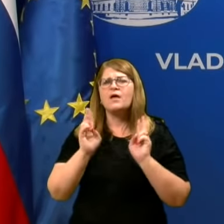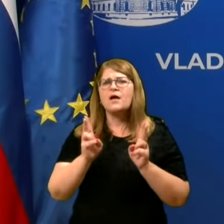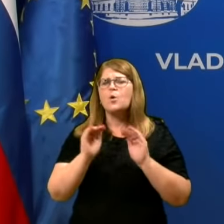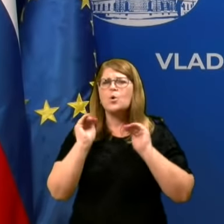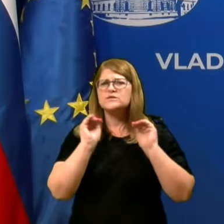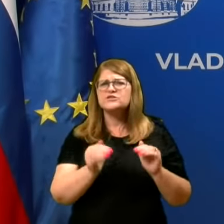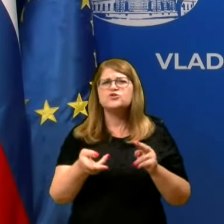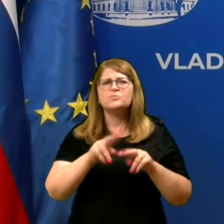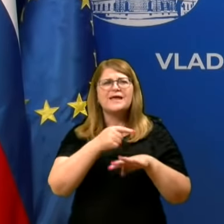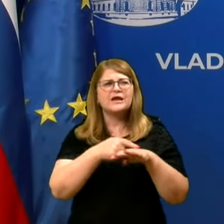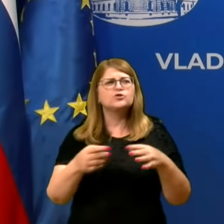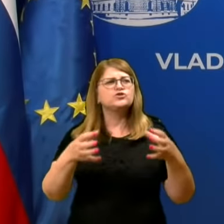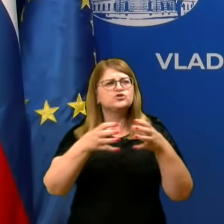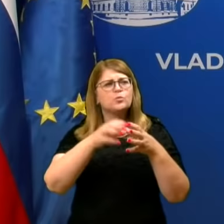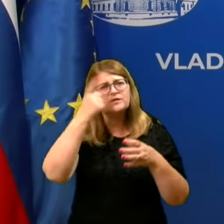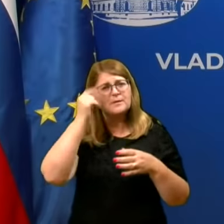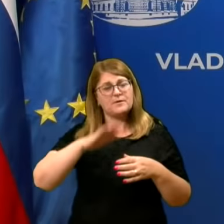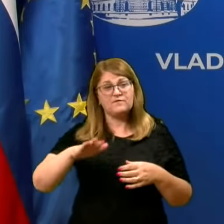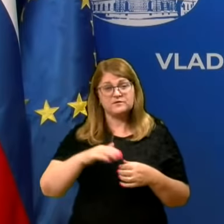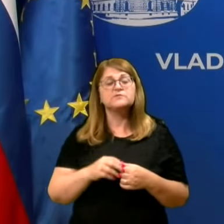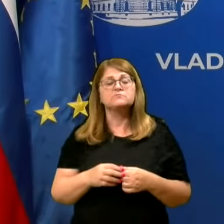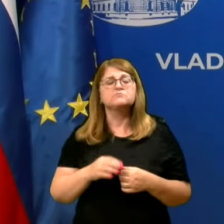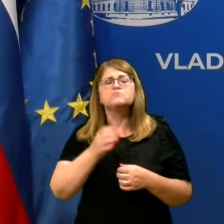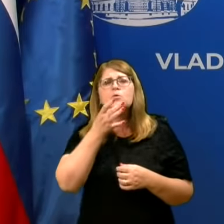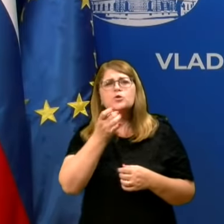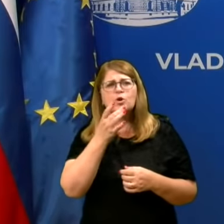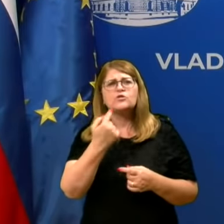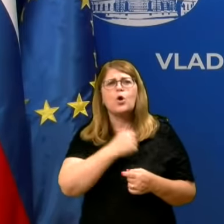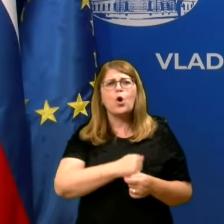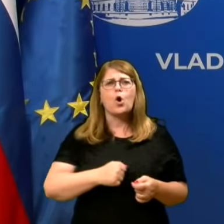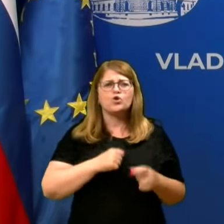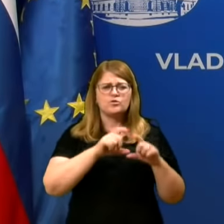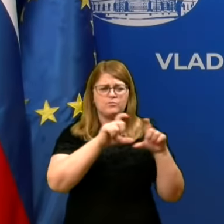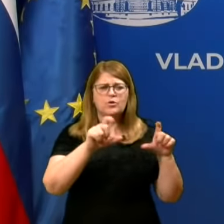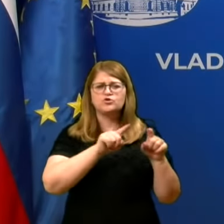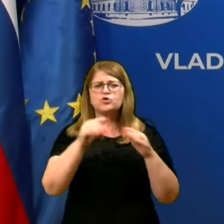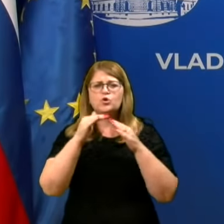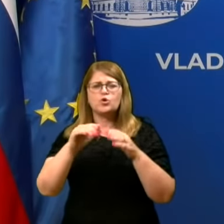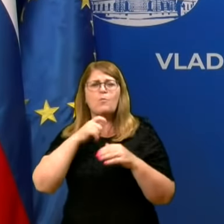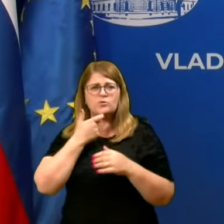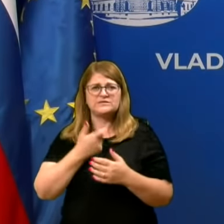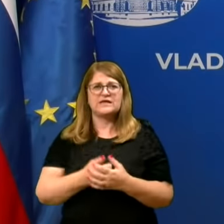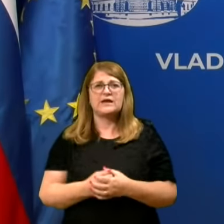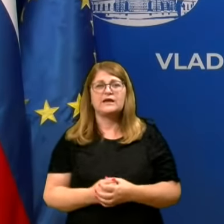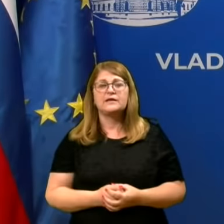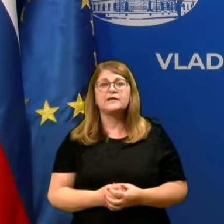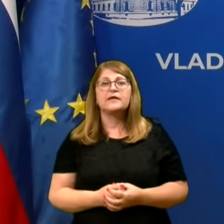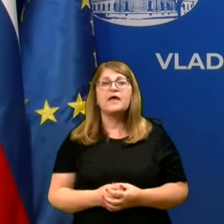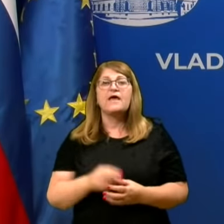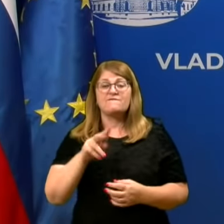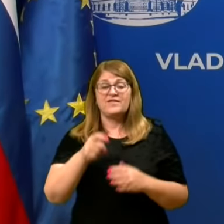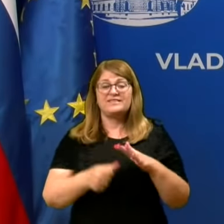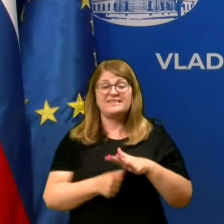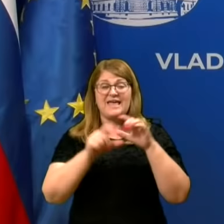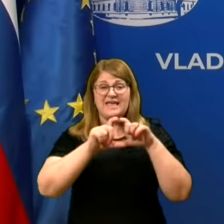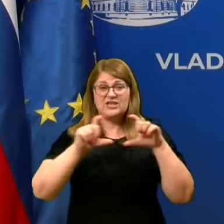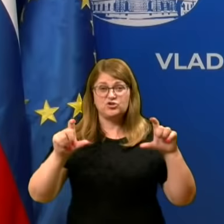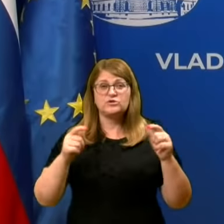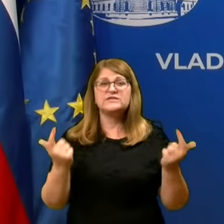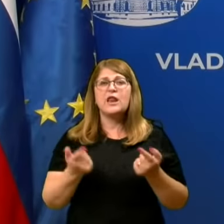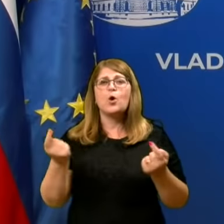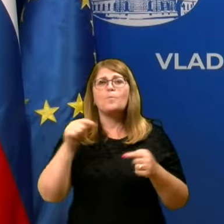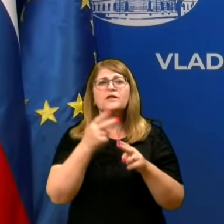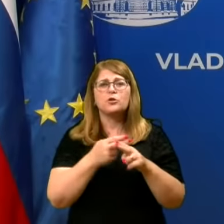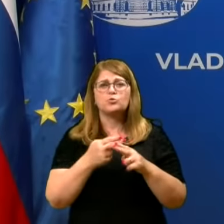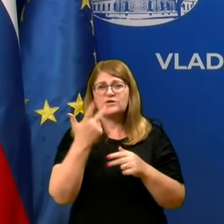najrenljivše skupine prebivalstva? Bom šokar konkretno bolničnice, domove zaustarele in tako dalje. V te inštitucije lahko pride